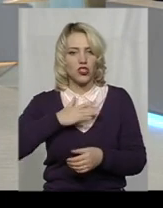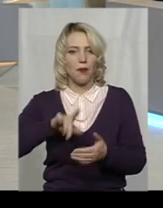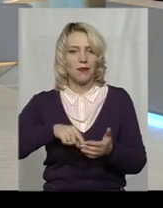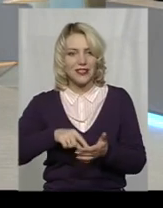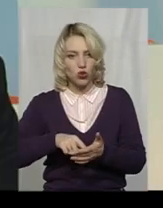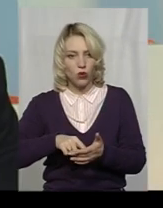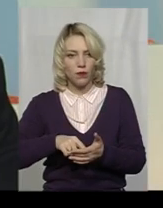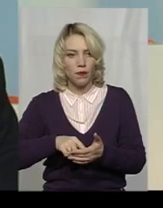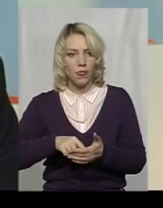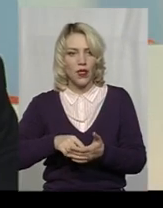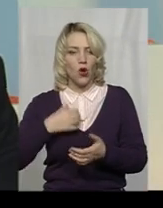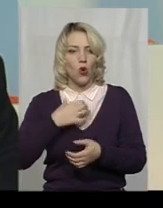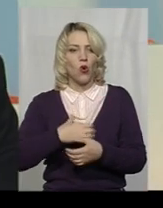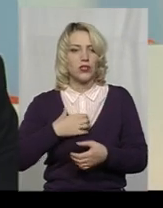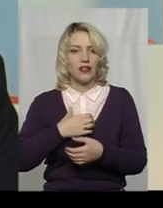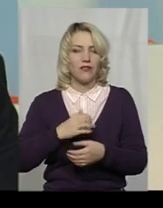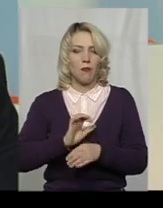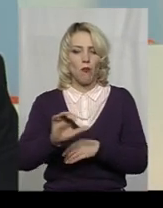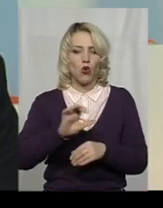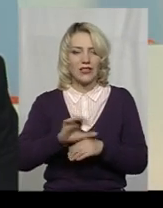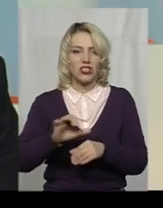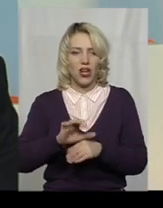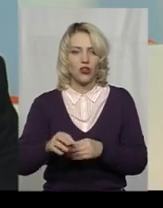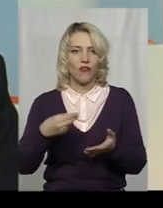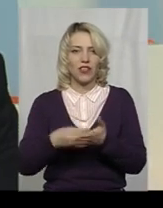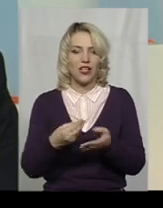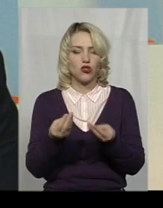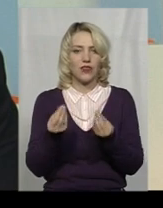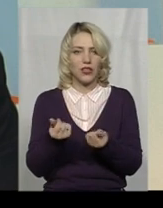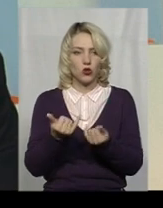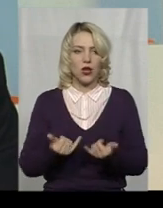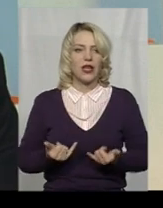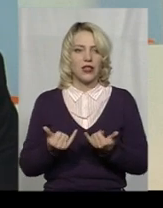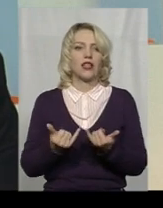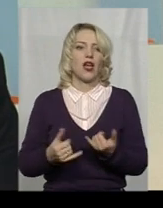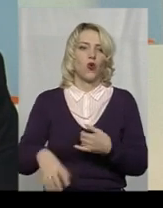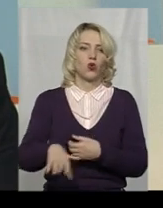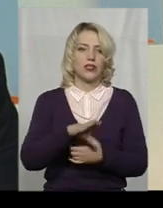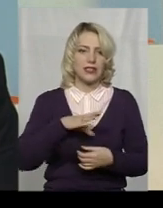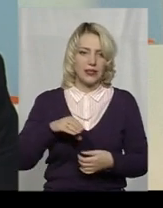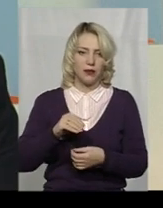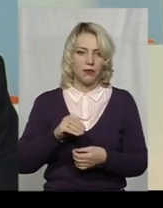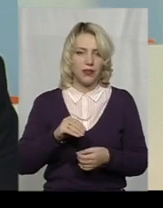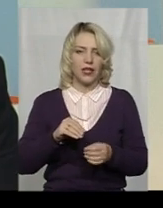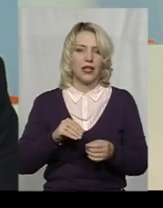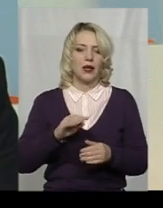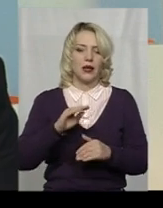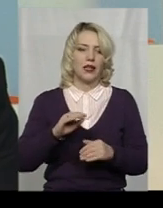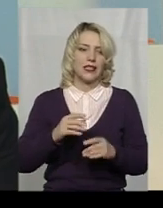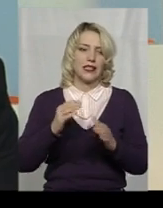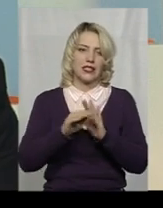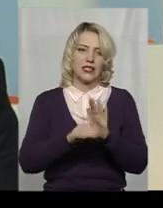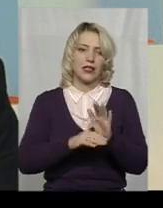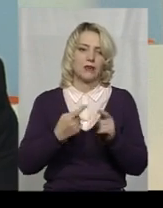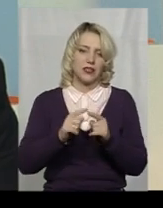основним постачальником, грубо кажучи, фінансових ресурсів для всіх акцепторних підсистем міста – це є